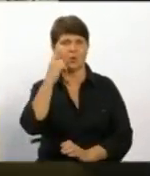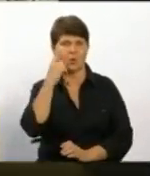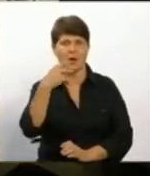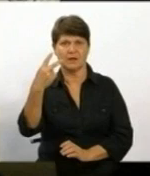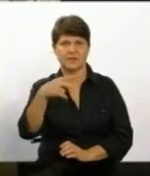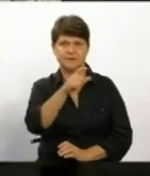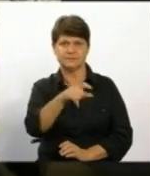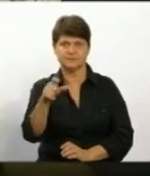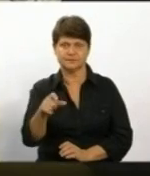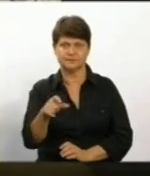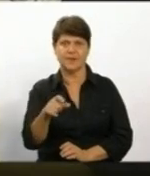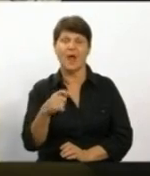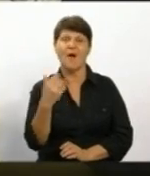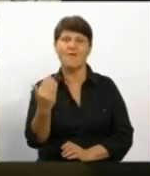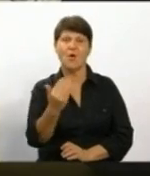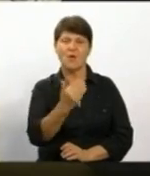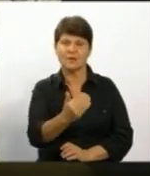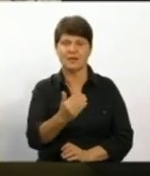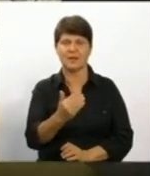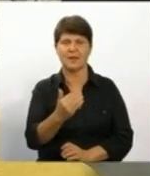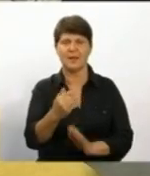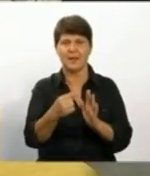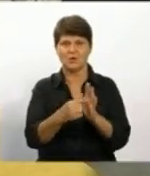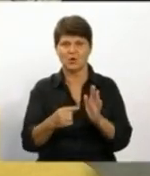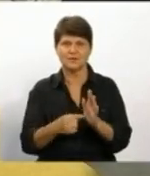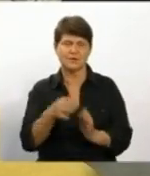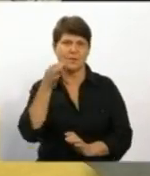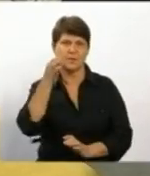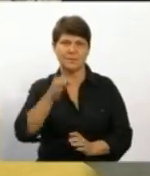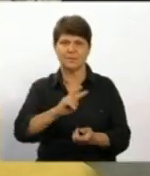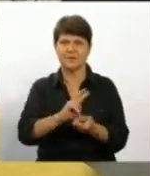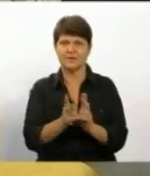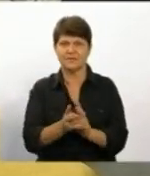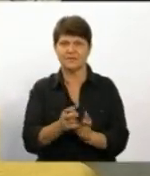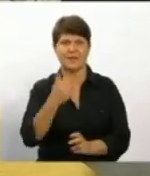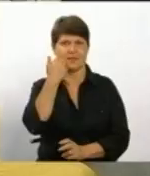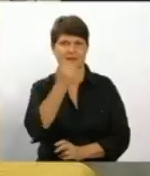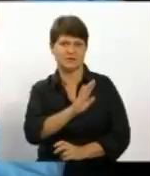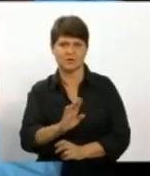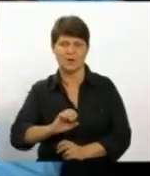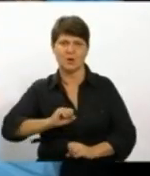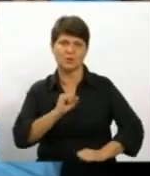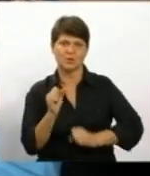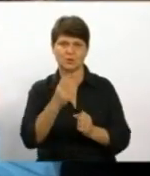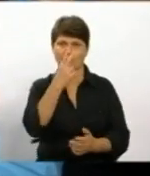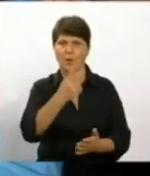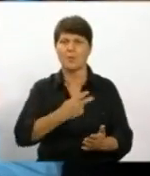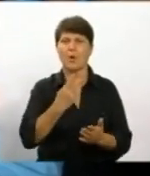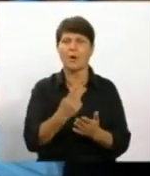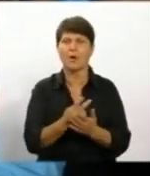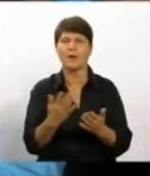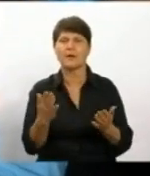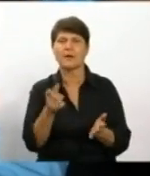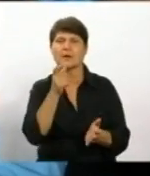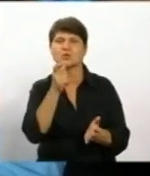досвідом під час такого спілкування. Не соромляться того, що хворіють на цукровий діабет. Вони один одному показують, який у них рівень цукру,